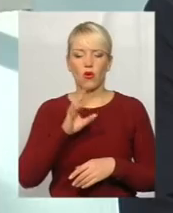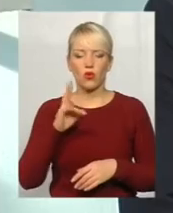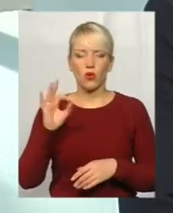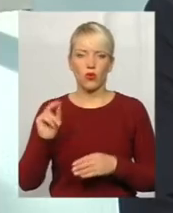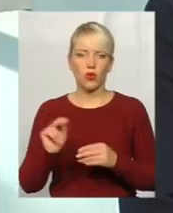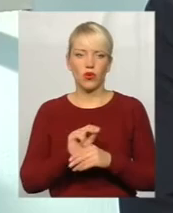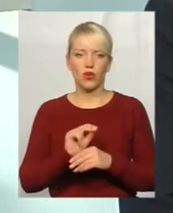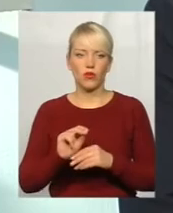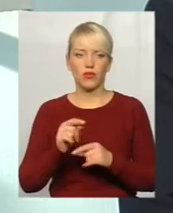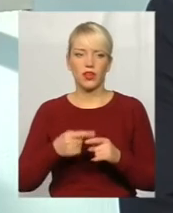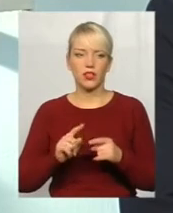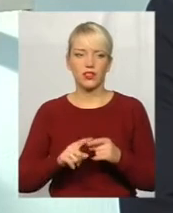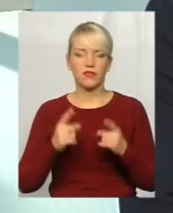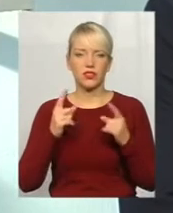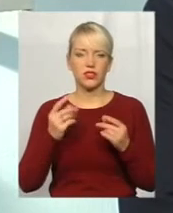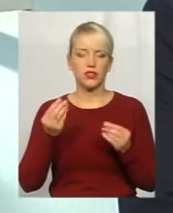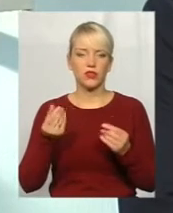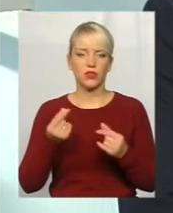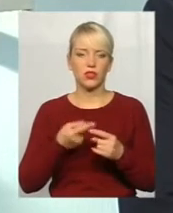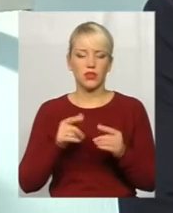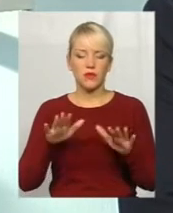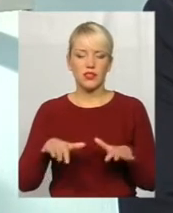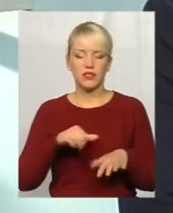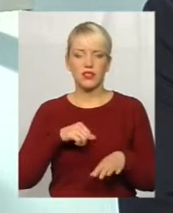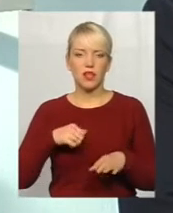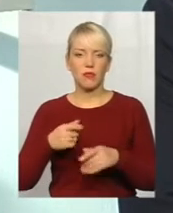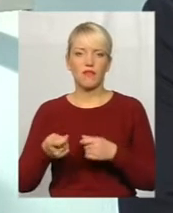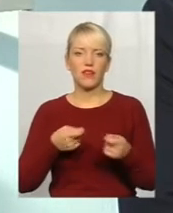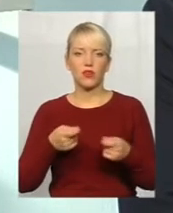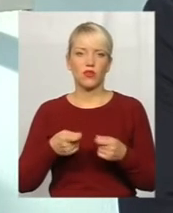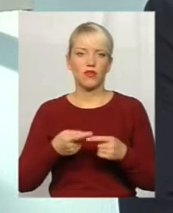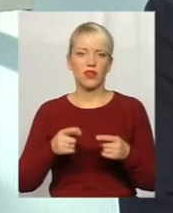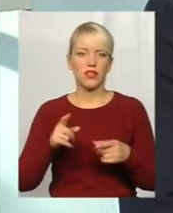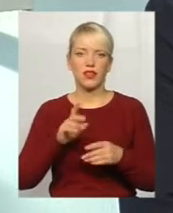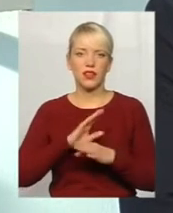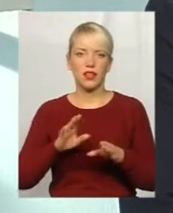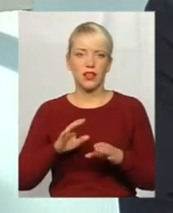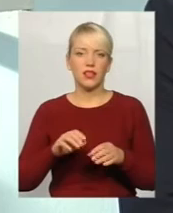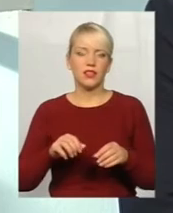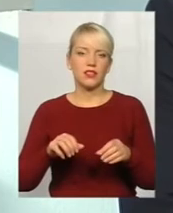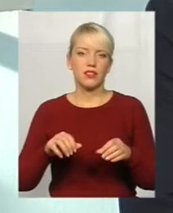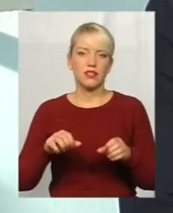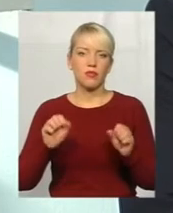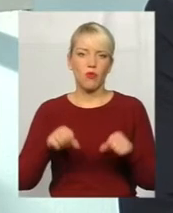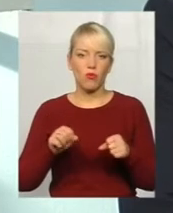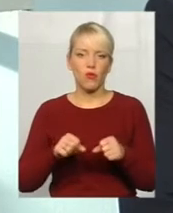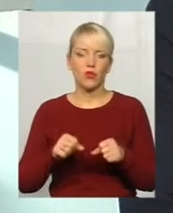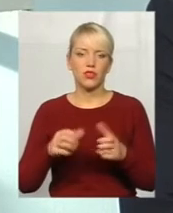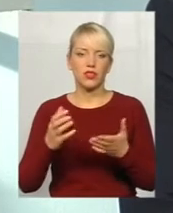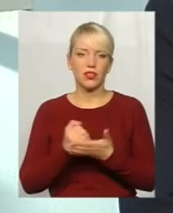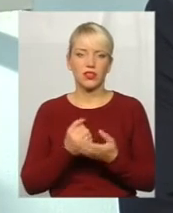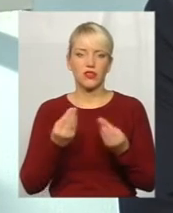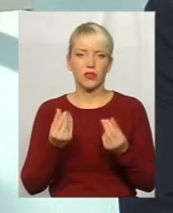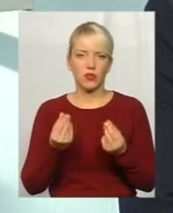Це величезні кошти. І сьогодні місцеве самоврядування не спроможне, просто по суті, найти такі кошти